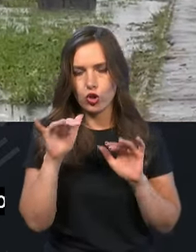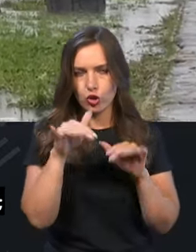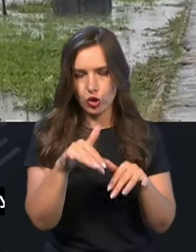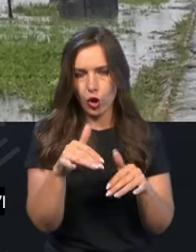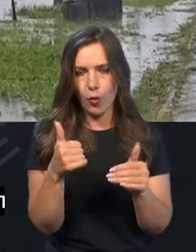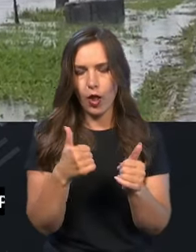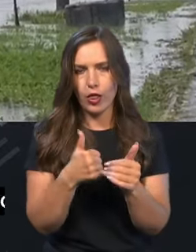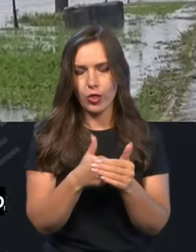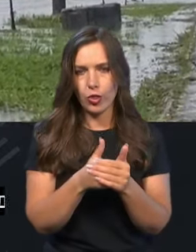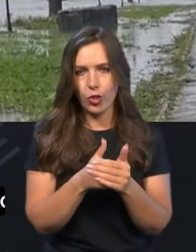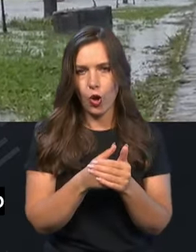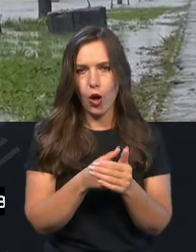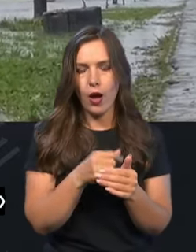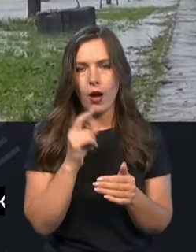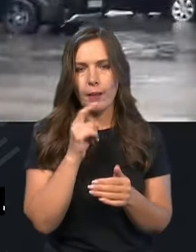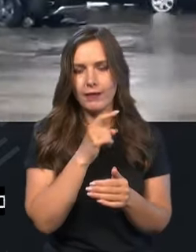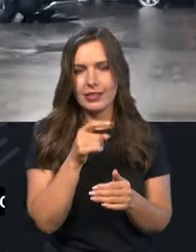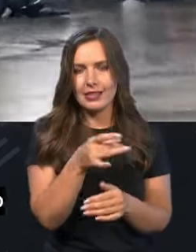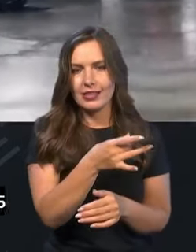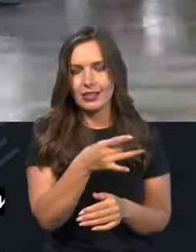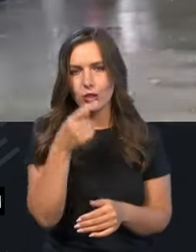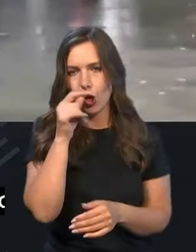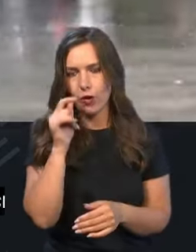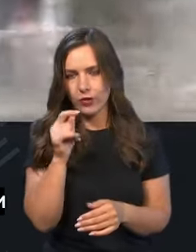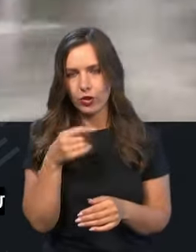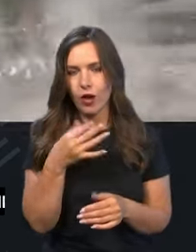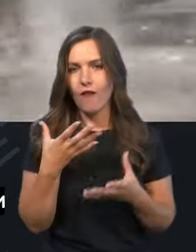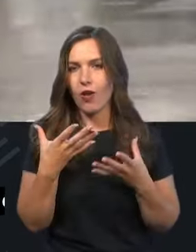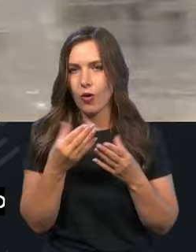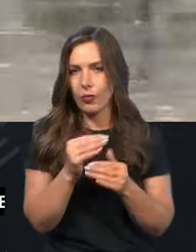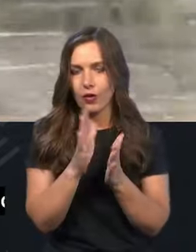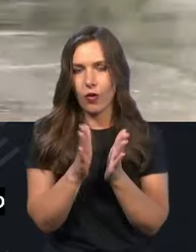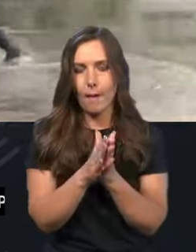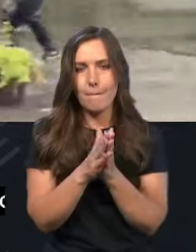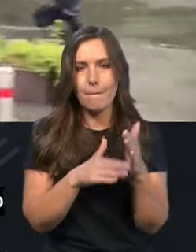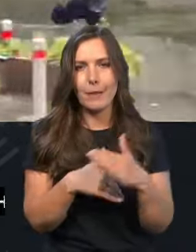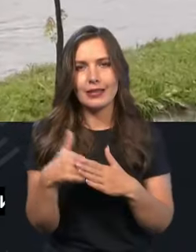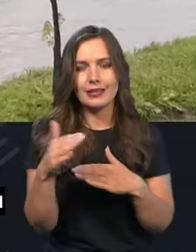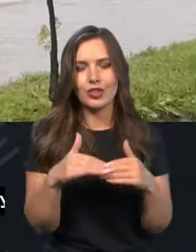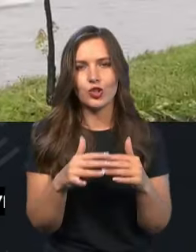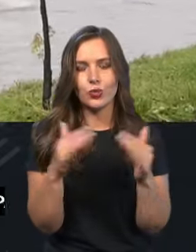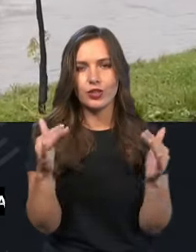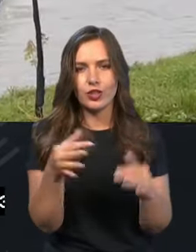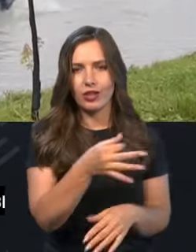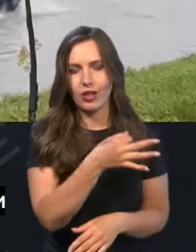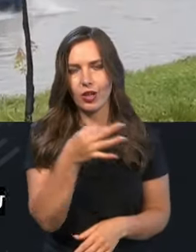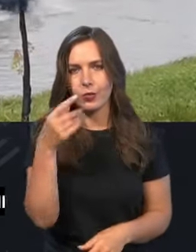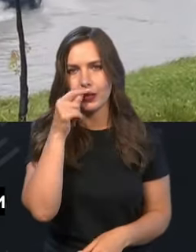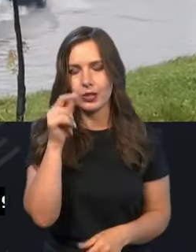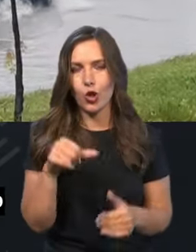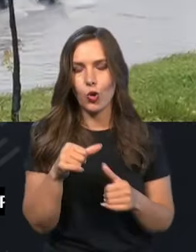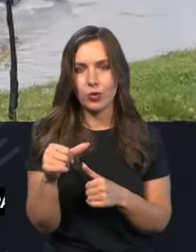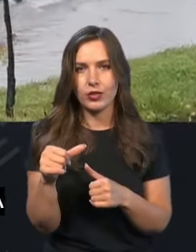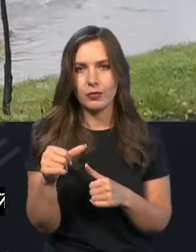Скажімо, по лівобережжю пролягала його траєкторія. Але його вплив охоплює практично більшість областей України, окрім